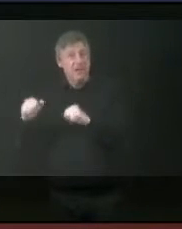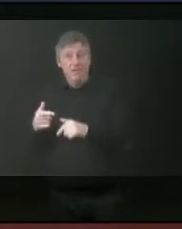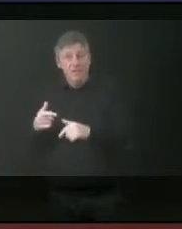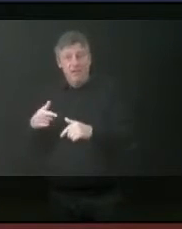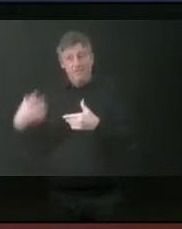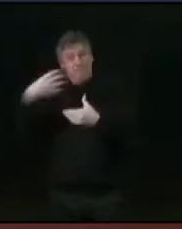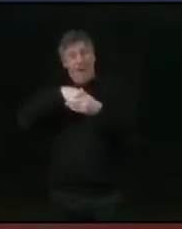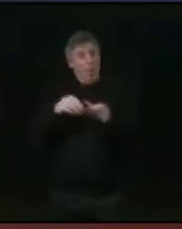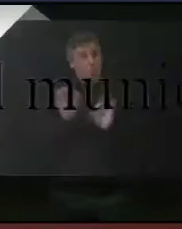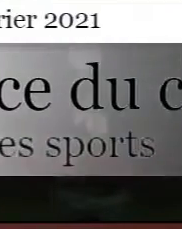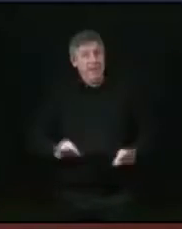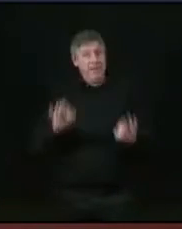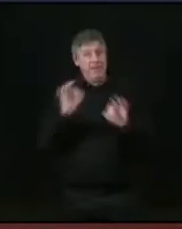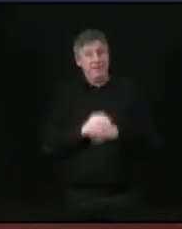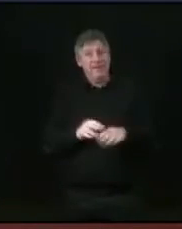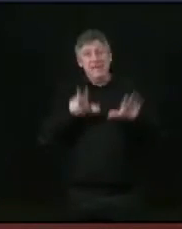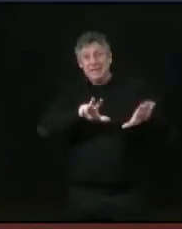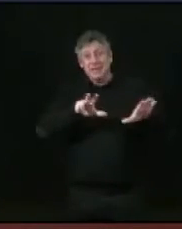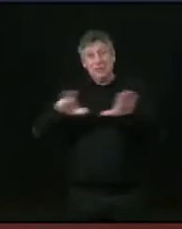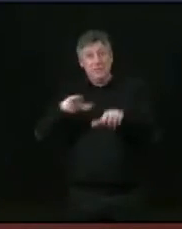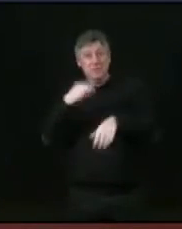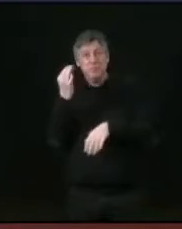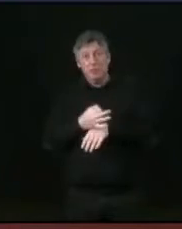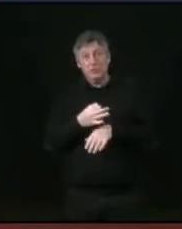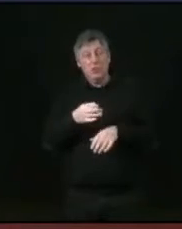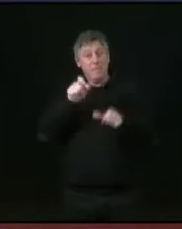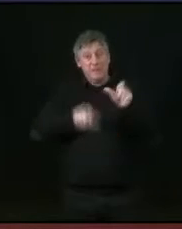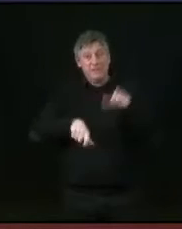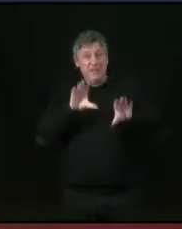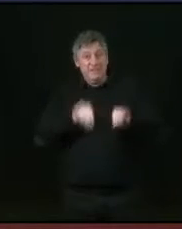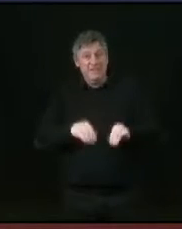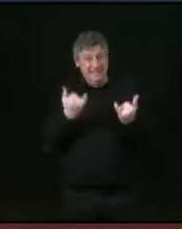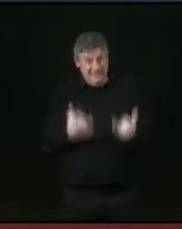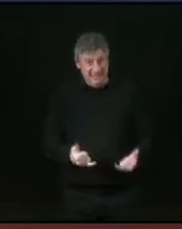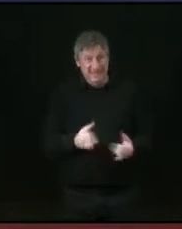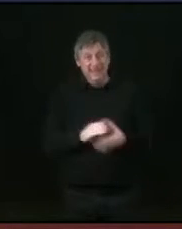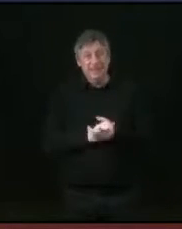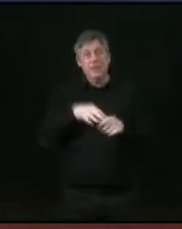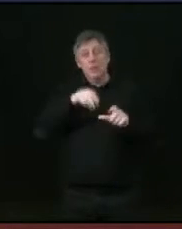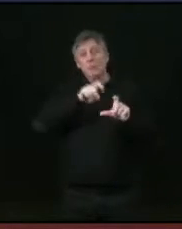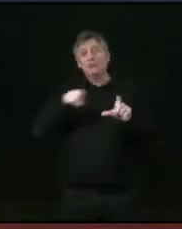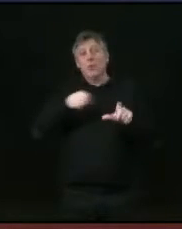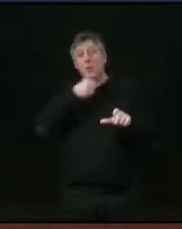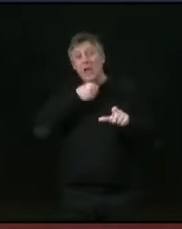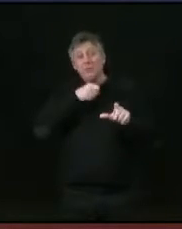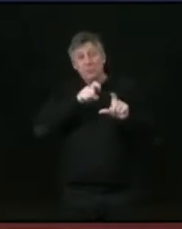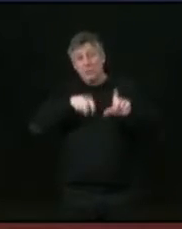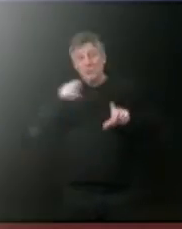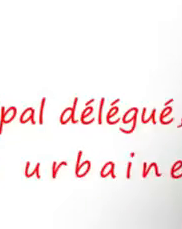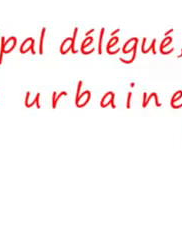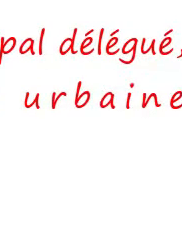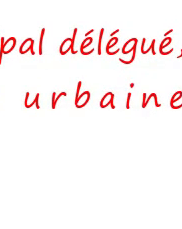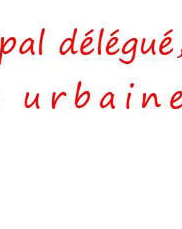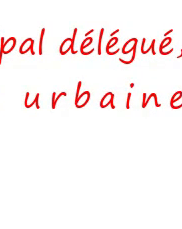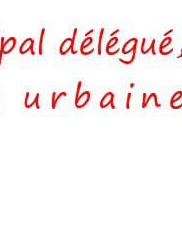88% des Alfort-Villais qui nous l'ont dit il y a quelques années dans un sondage, un lieu de promenade.